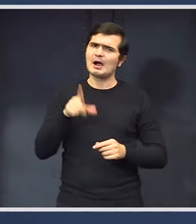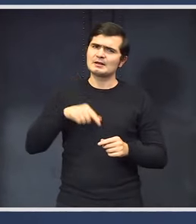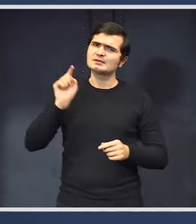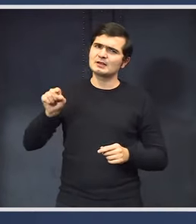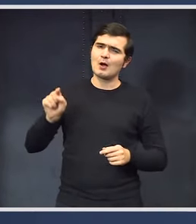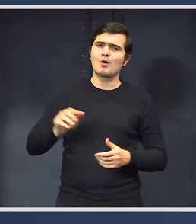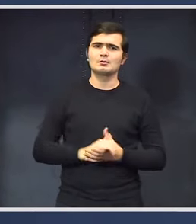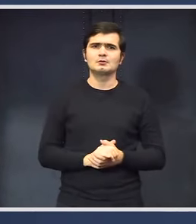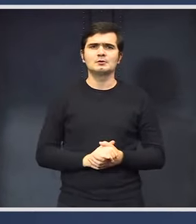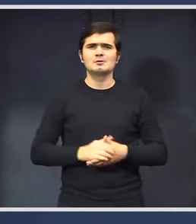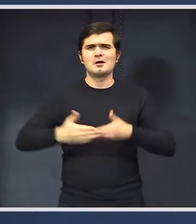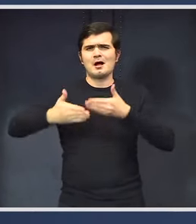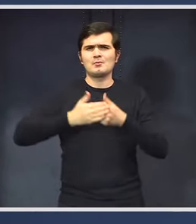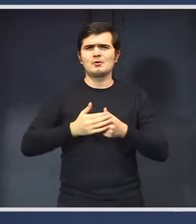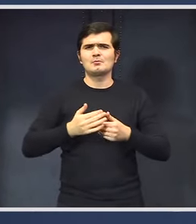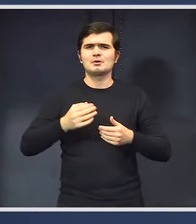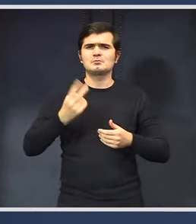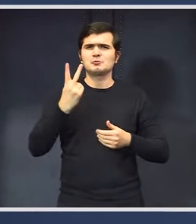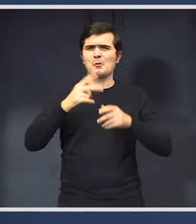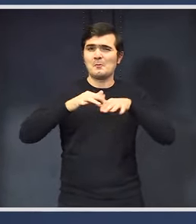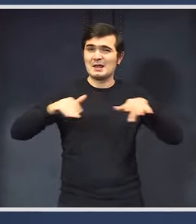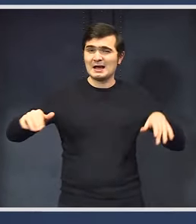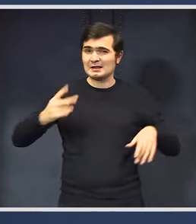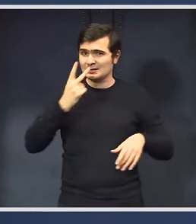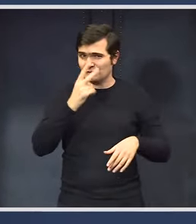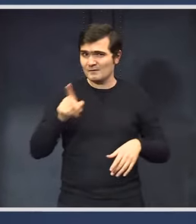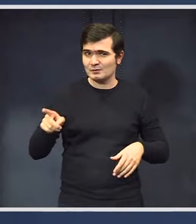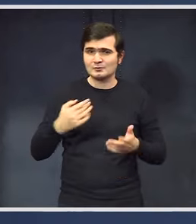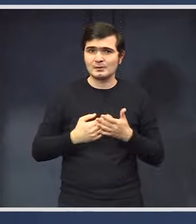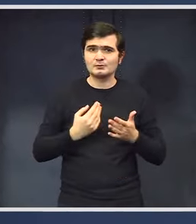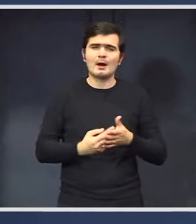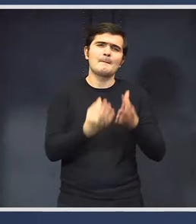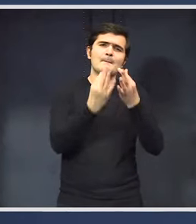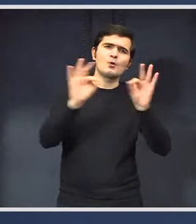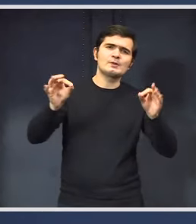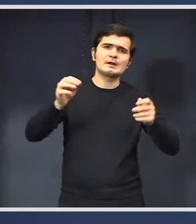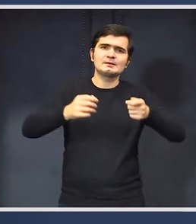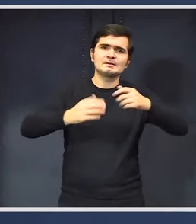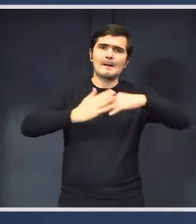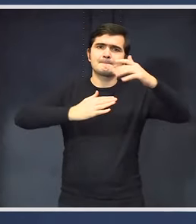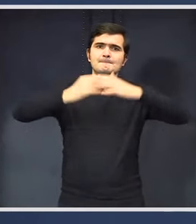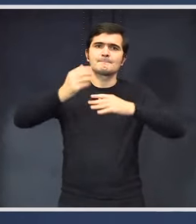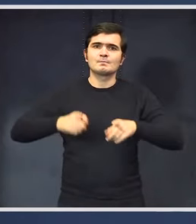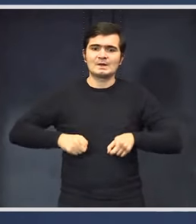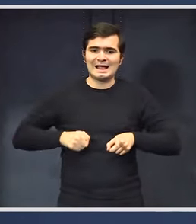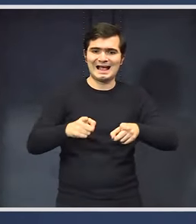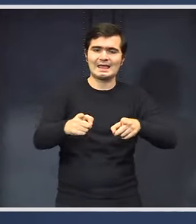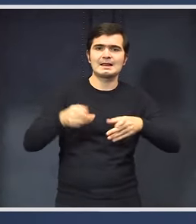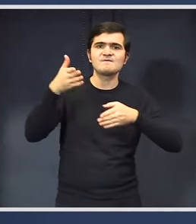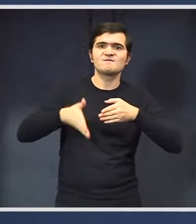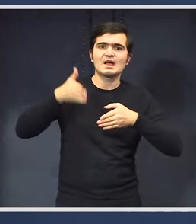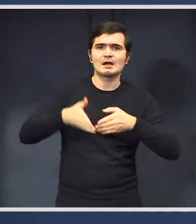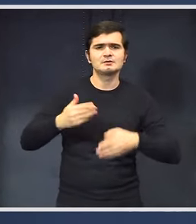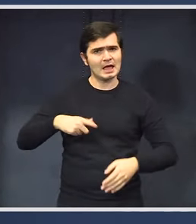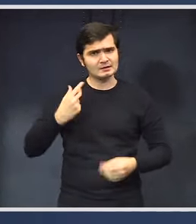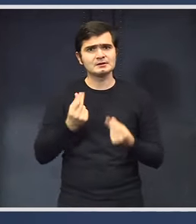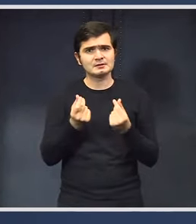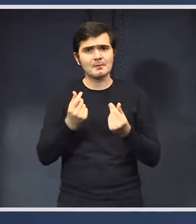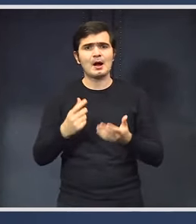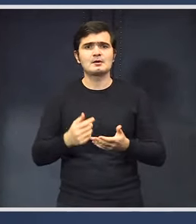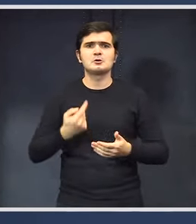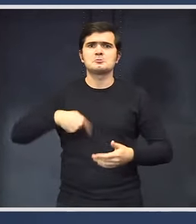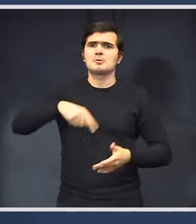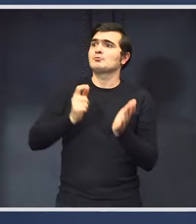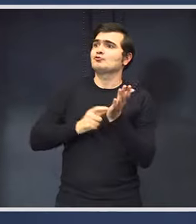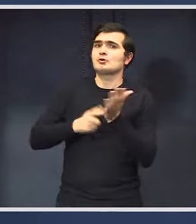Sunt iarăși aproape 2 miliarde, cred, din ce am văzut, pentru modernizarea căilor ferate. Deci sunt bani, priorități. Tot ce am